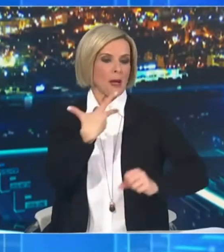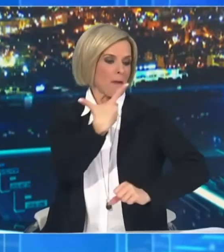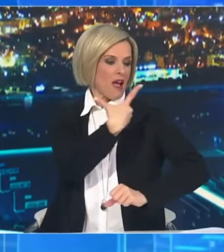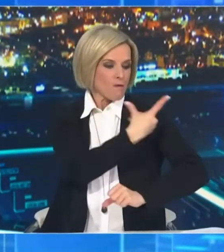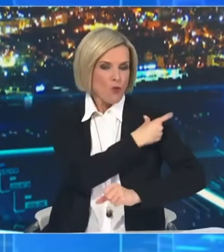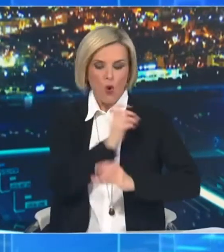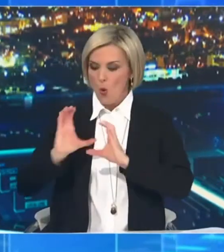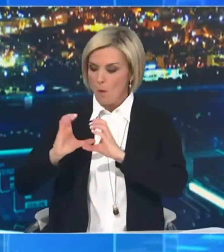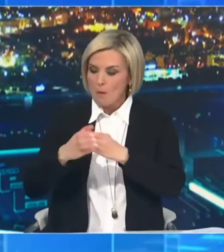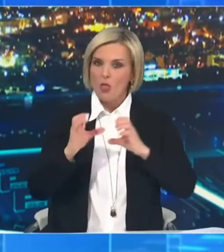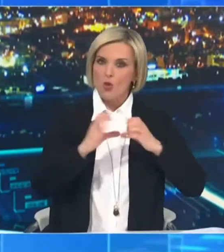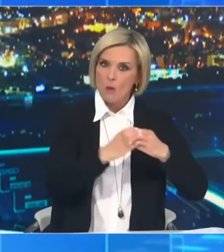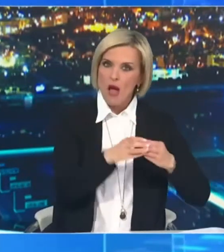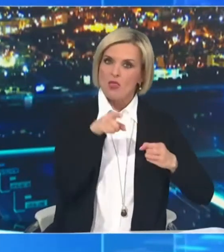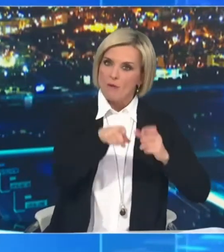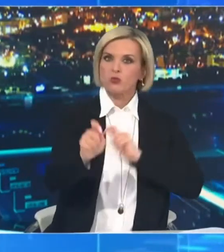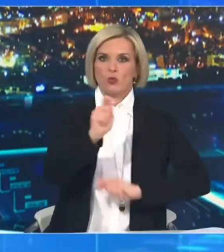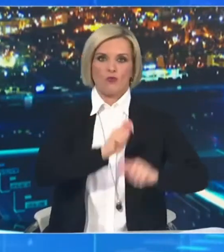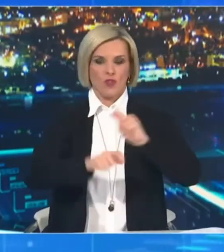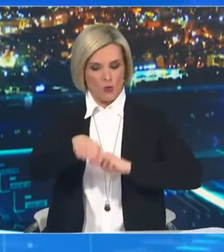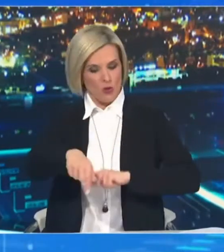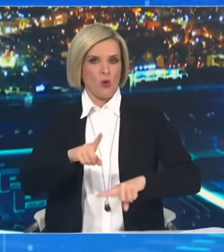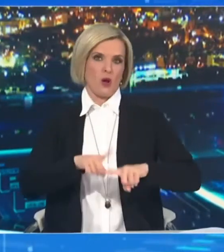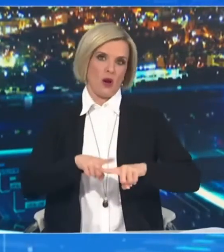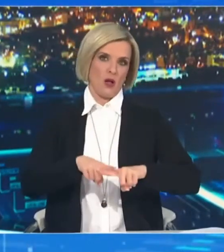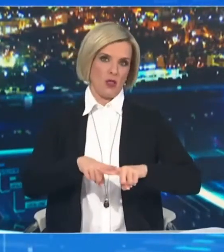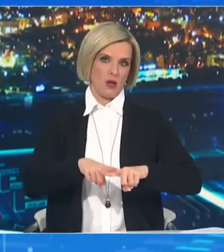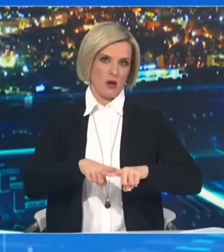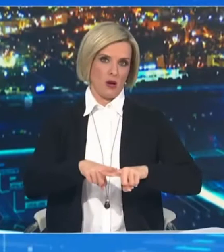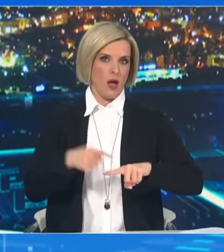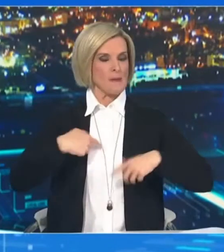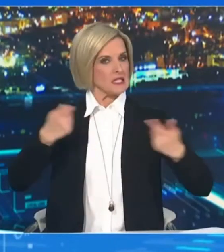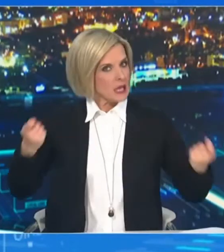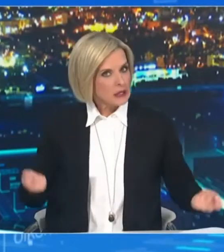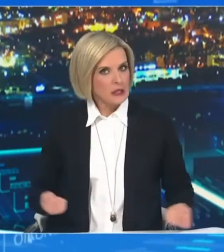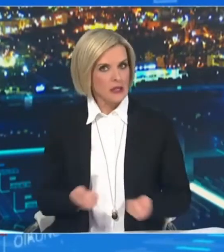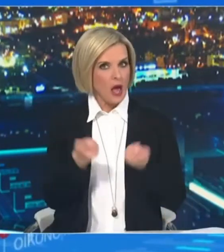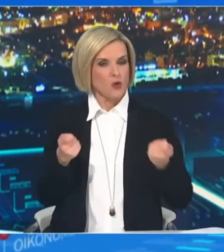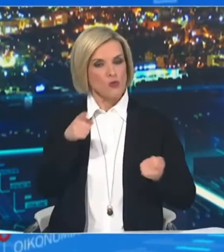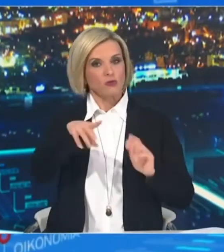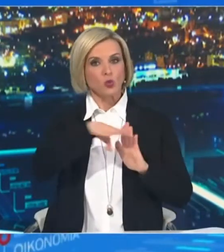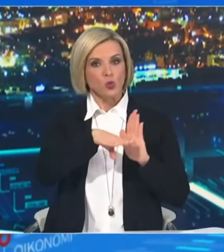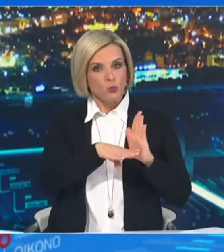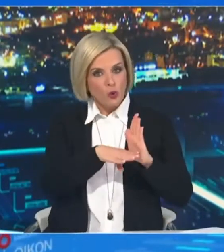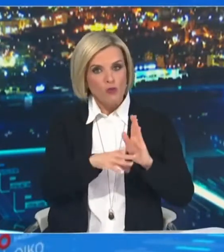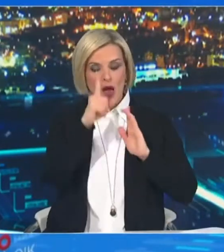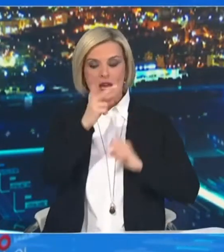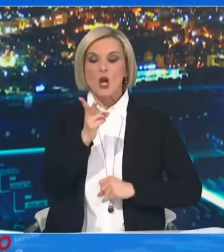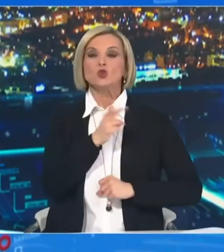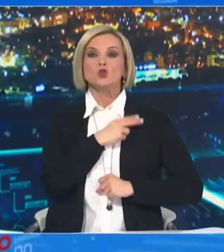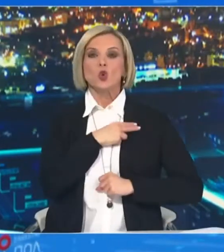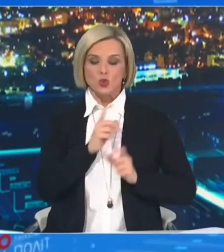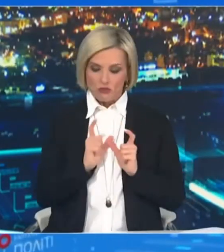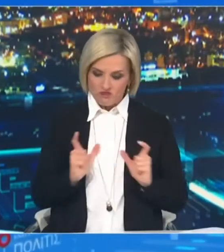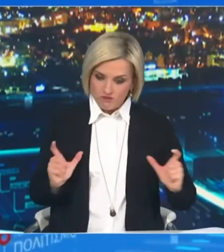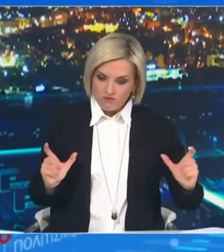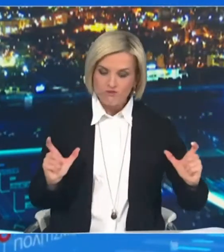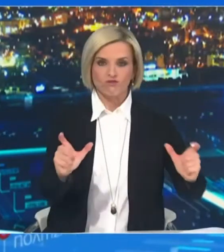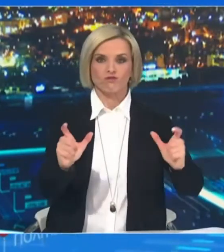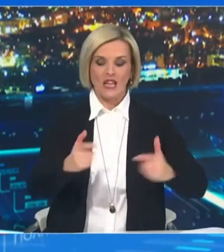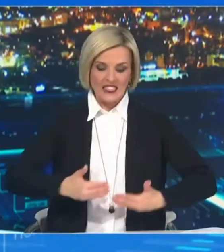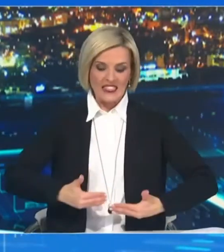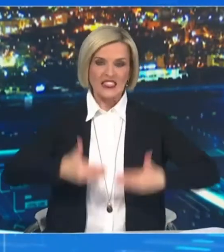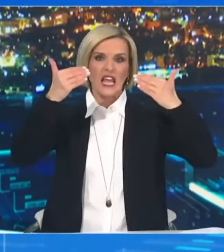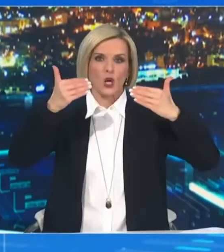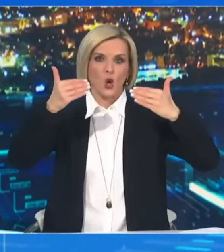και η χώρα μας μέχρι τώρα. Να σχηματιστεί ένα τείχος προστασίας που είναι